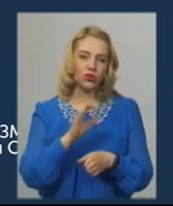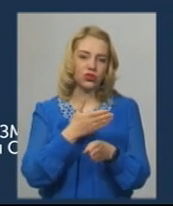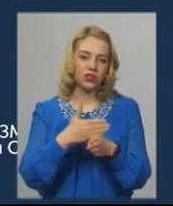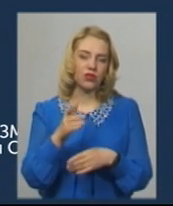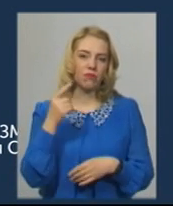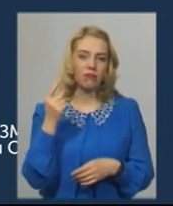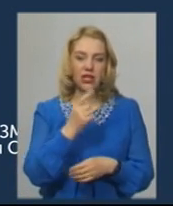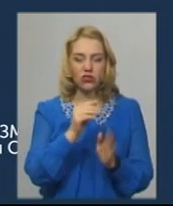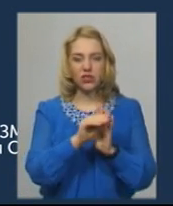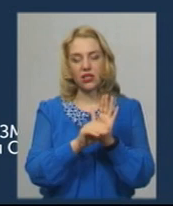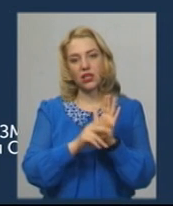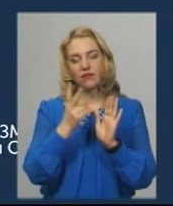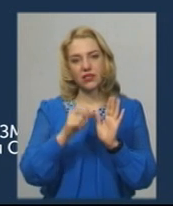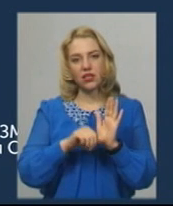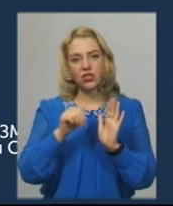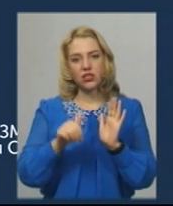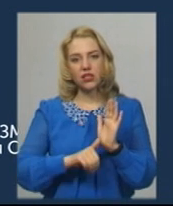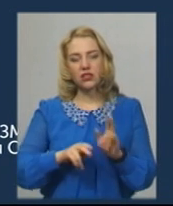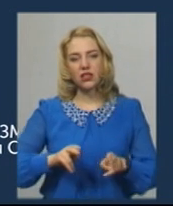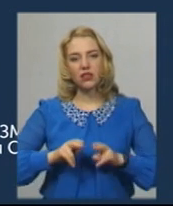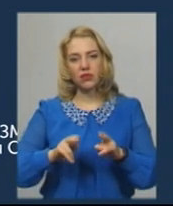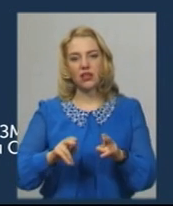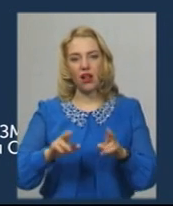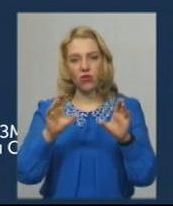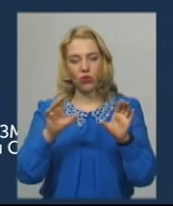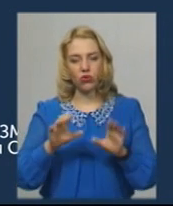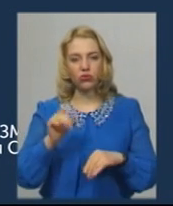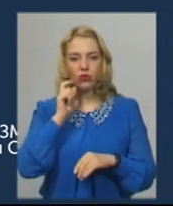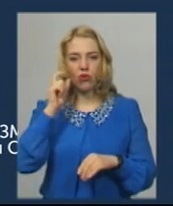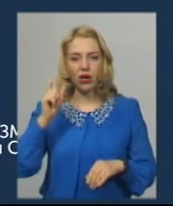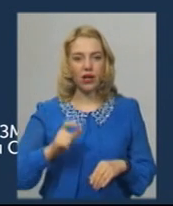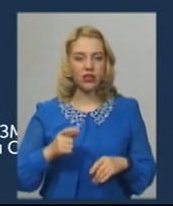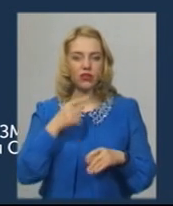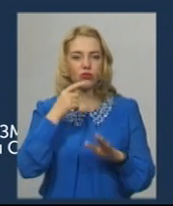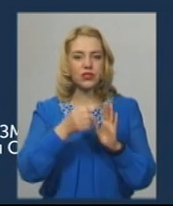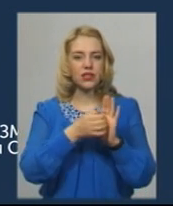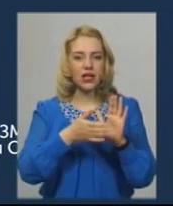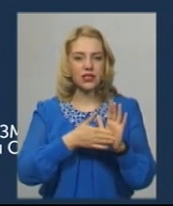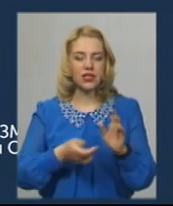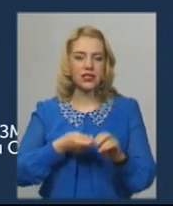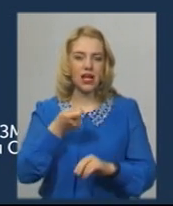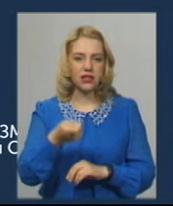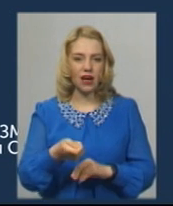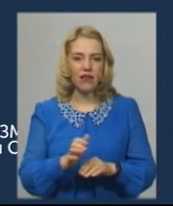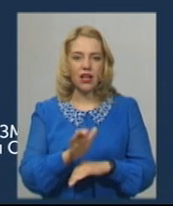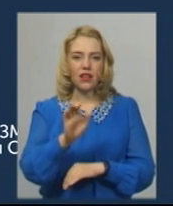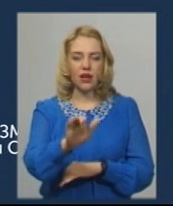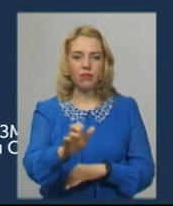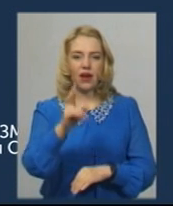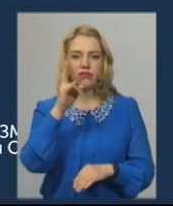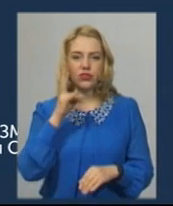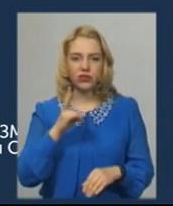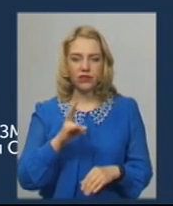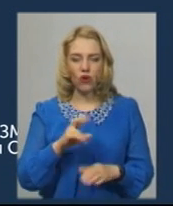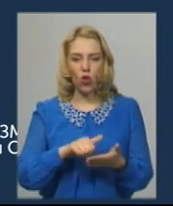першої статті 216 Кримінального кодексу України вказана заява, направлена у Головне